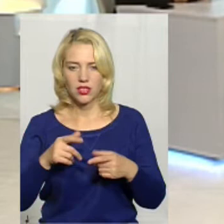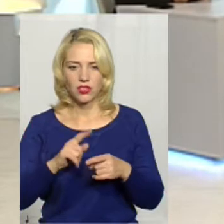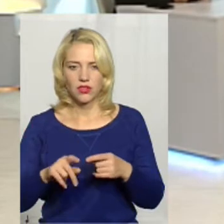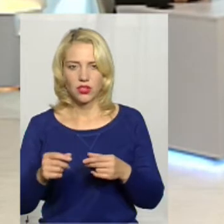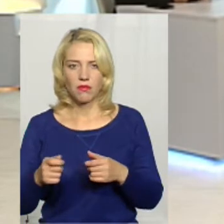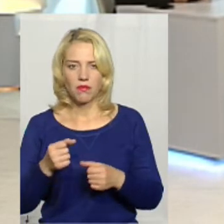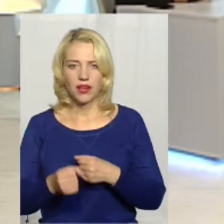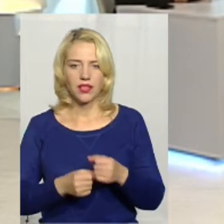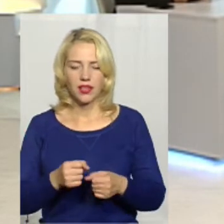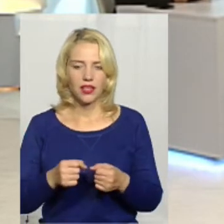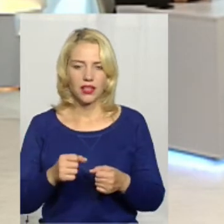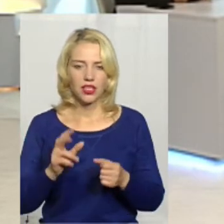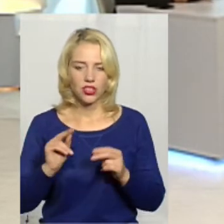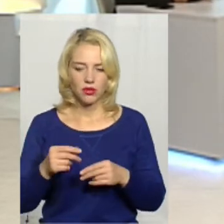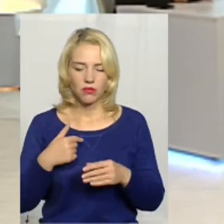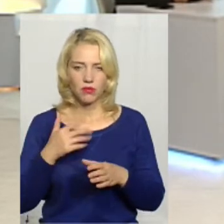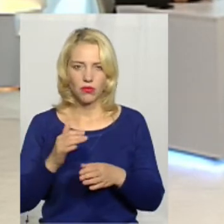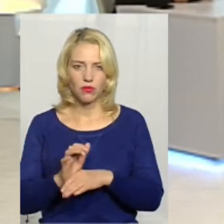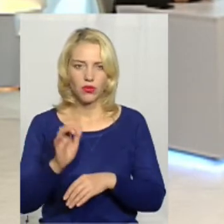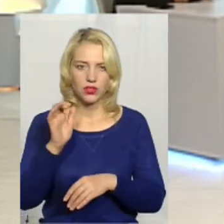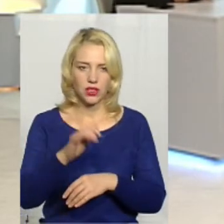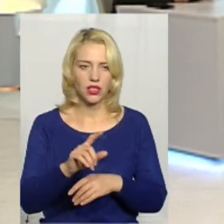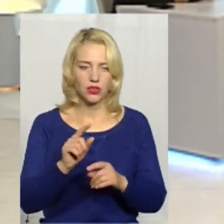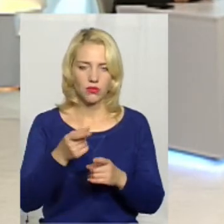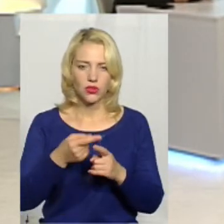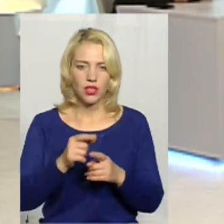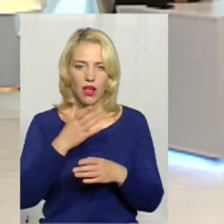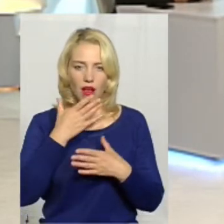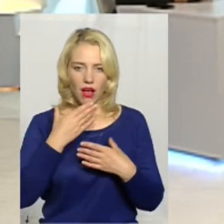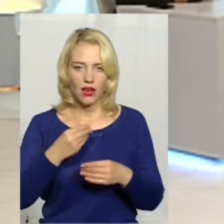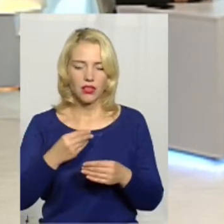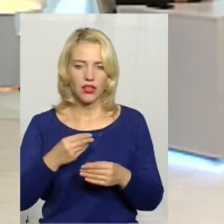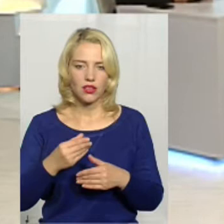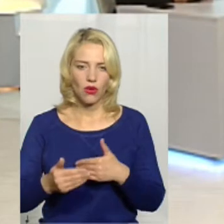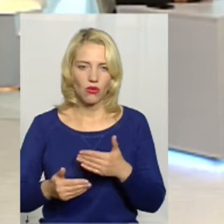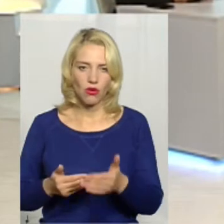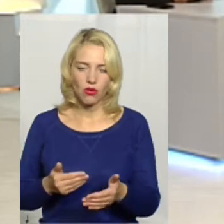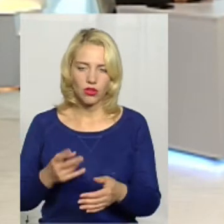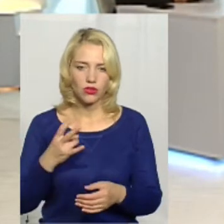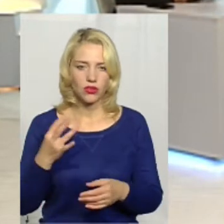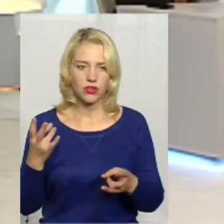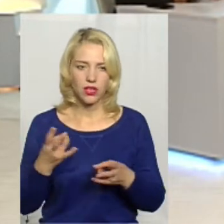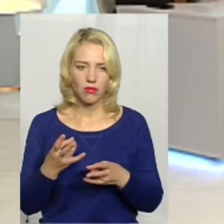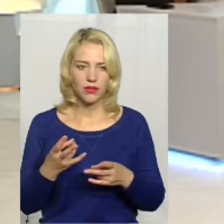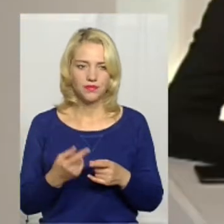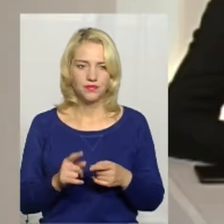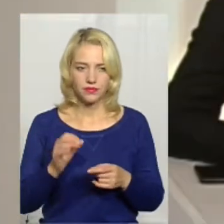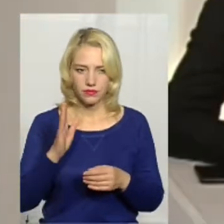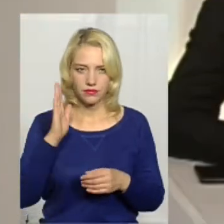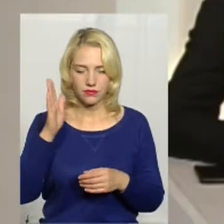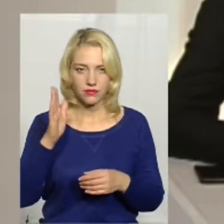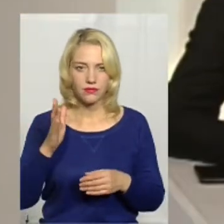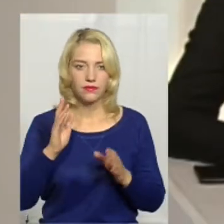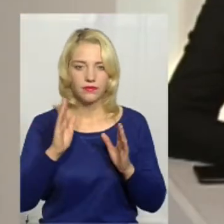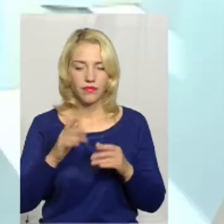чим сьогодні ми маємо посилати так машину. Тому це буде гарний крок, але потрібно, що... це буде в майбутньому.